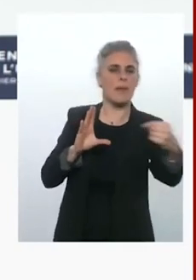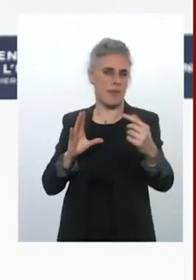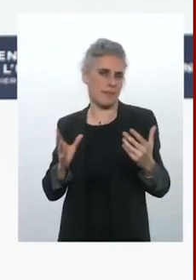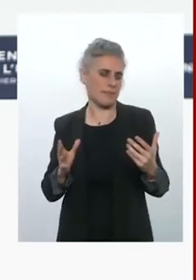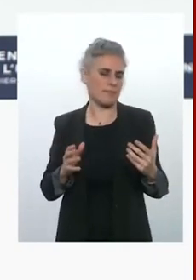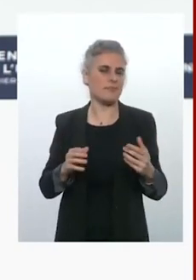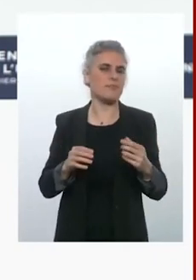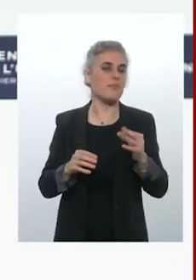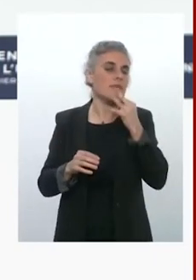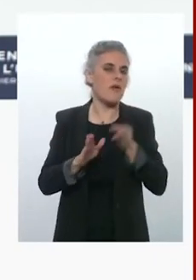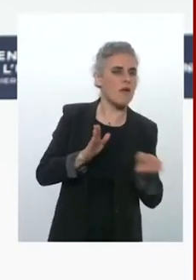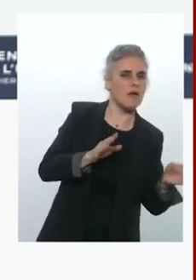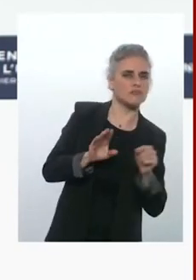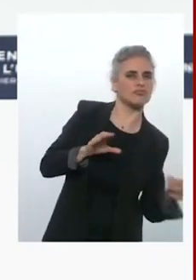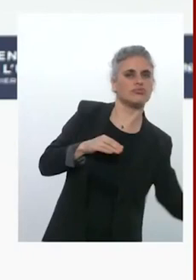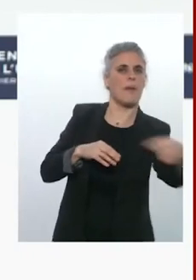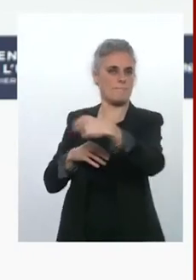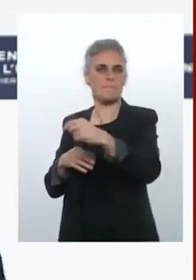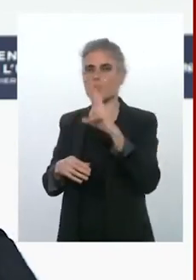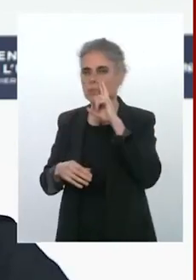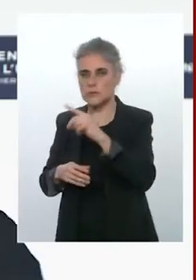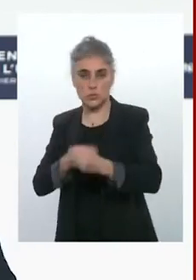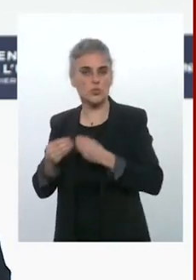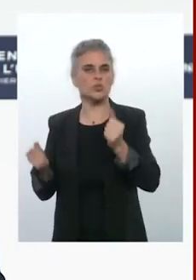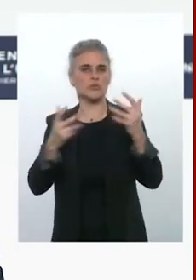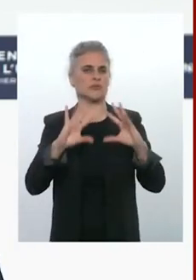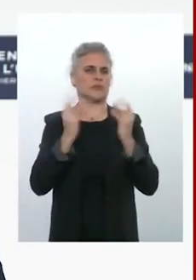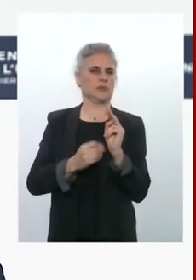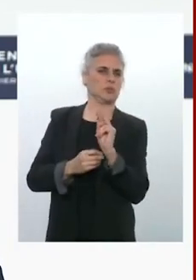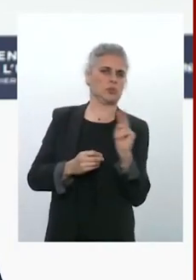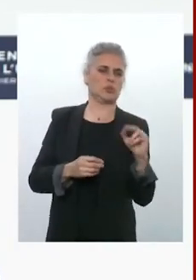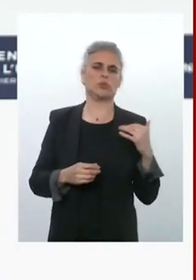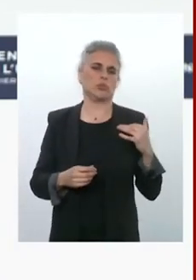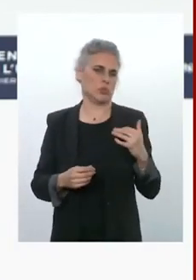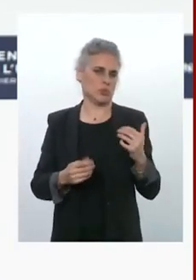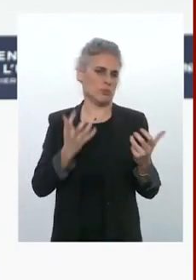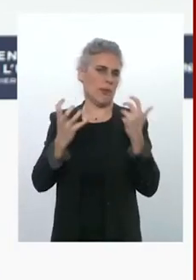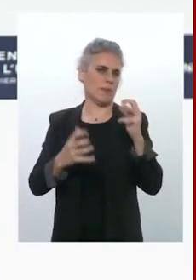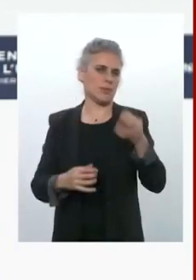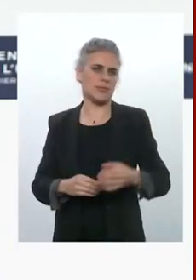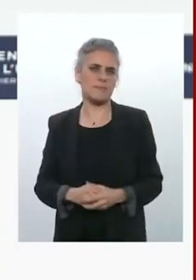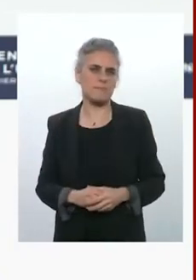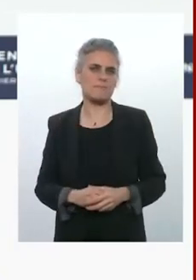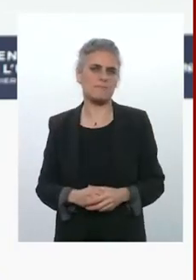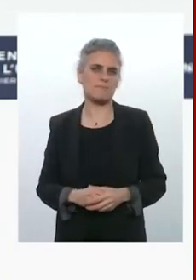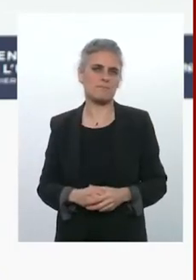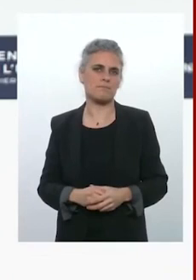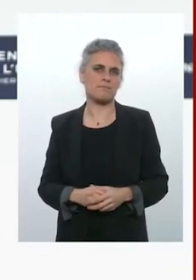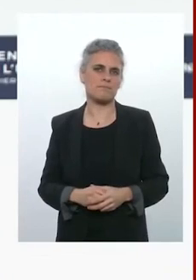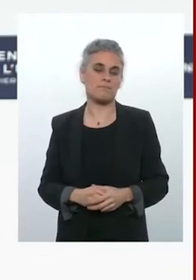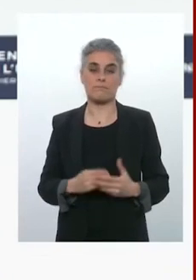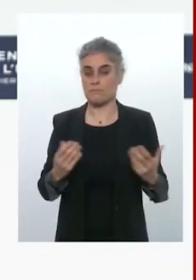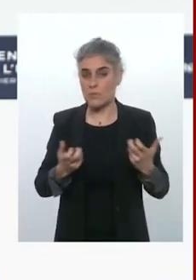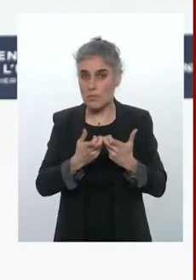entreprises utilisent avec ces pays pour avoir une ligne assez claire. Et donc, qu'il s'agisse des équipements militaires, de certains